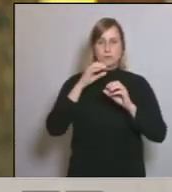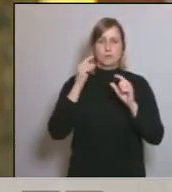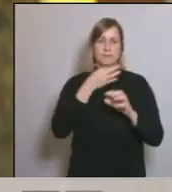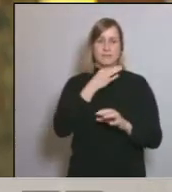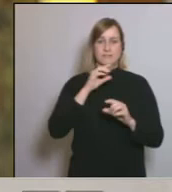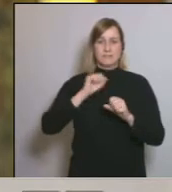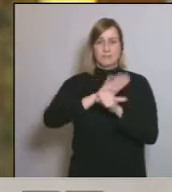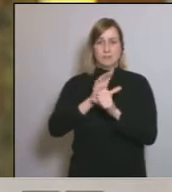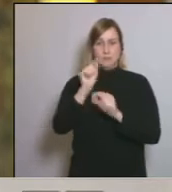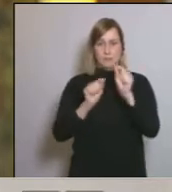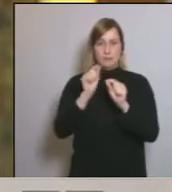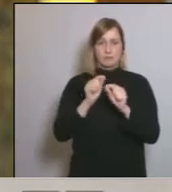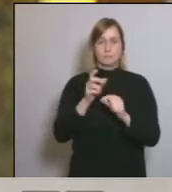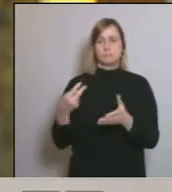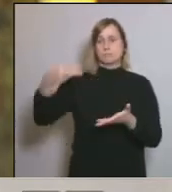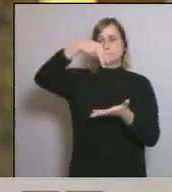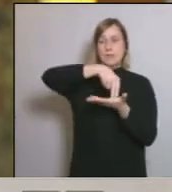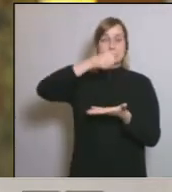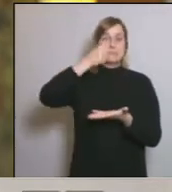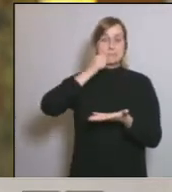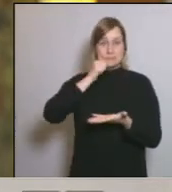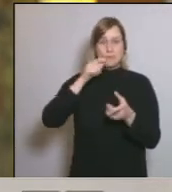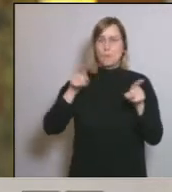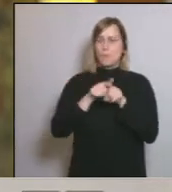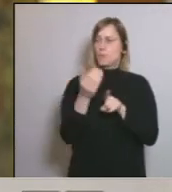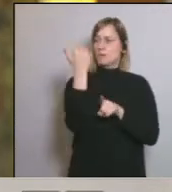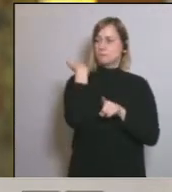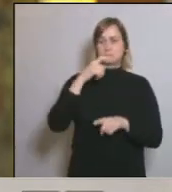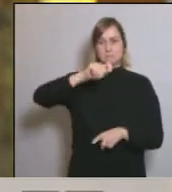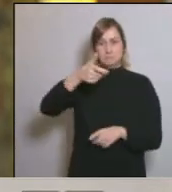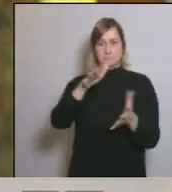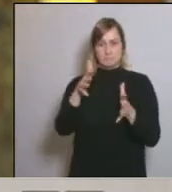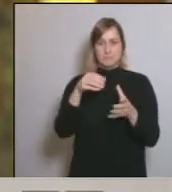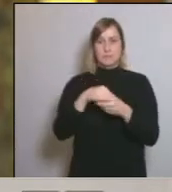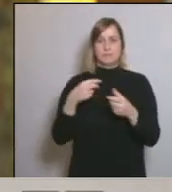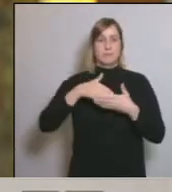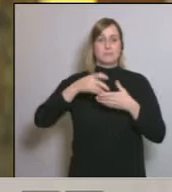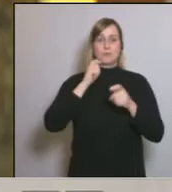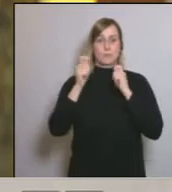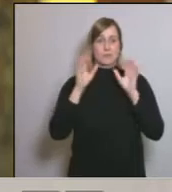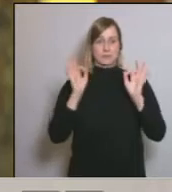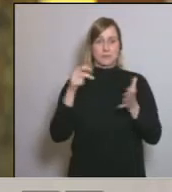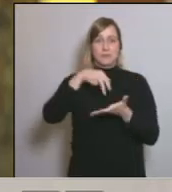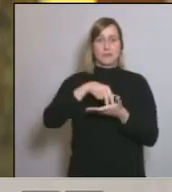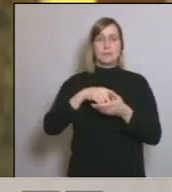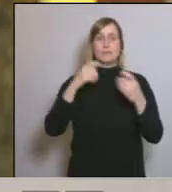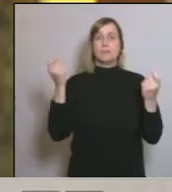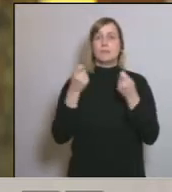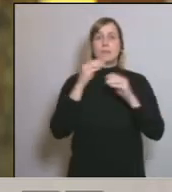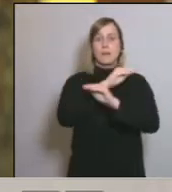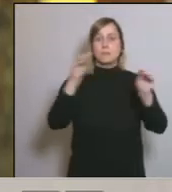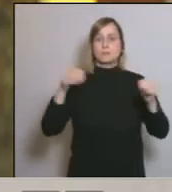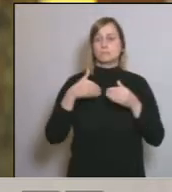president Sánchez ha fet una intervenció semblant a la que va fer ahir en la seva compareixença de premsa, i ha anunciat que proposarà al Congrés de